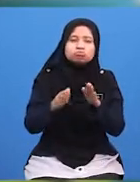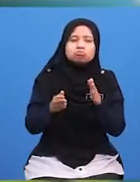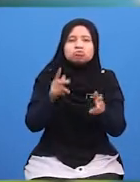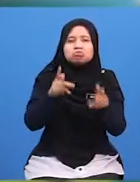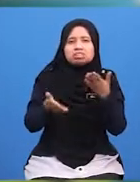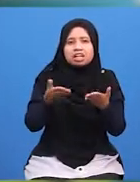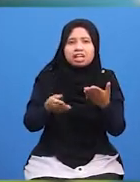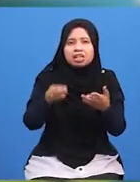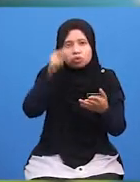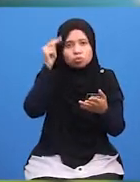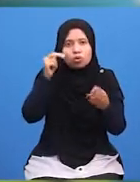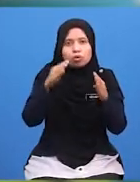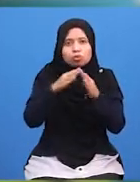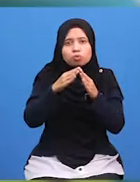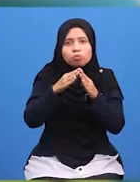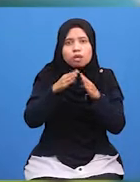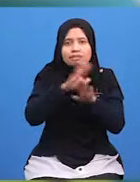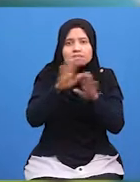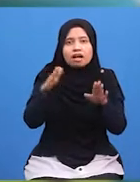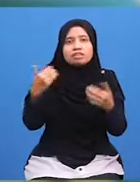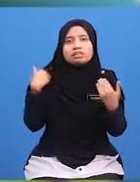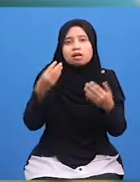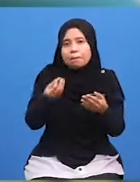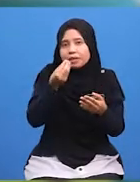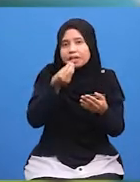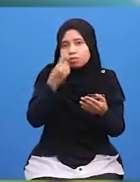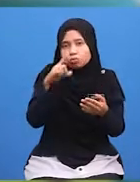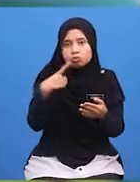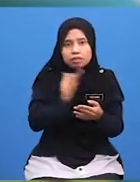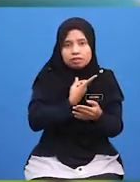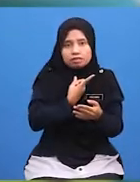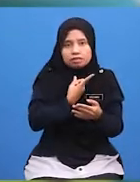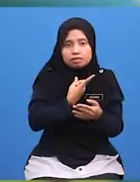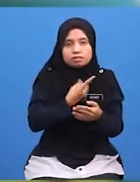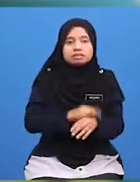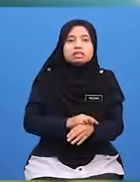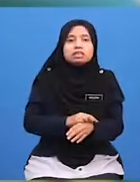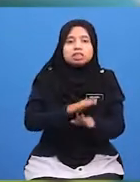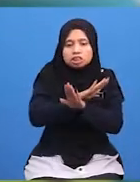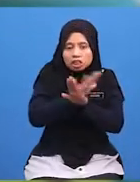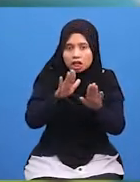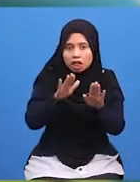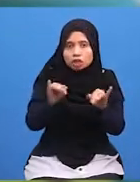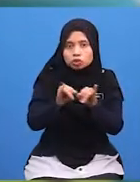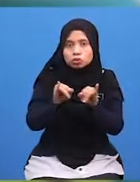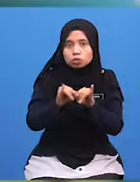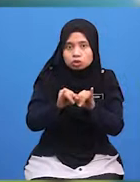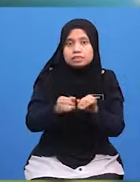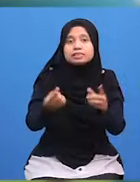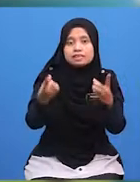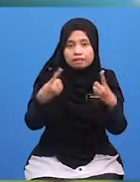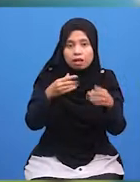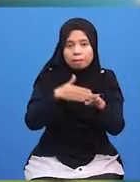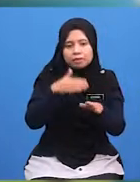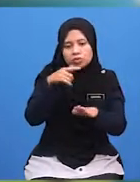Makanan Untuk Dihidangkan Kepada Kita Selain Itu Jangan Juga Berkunjung